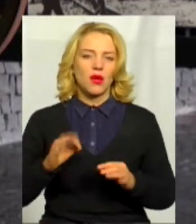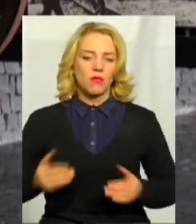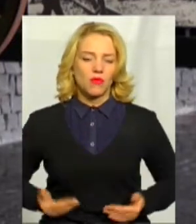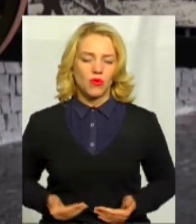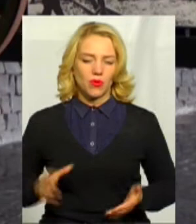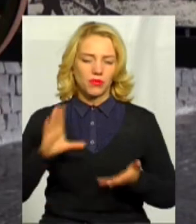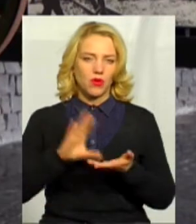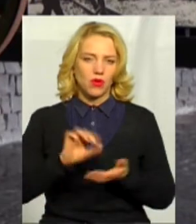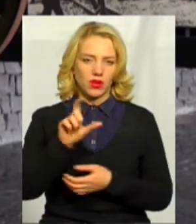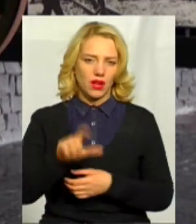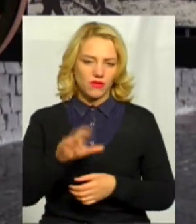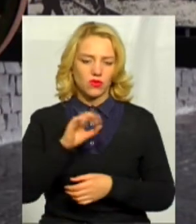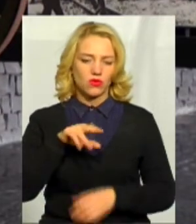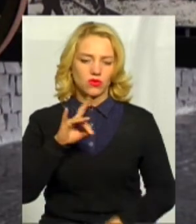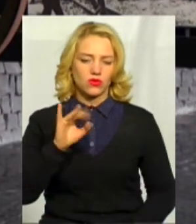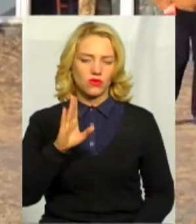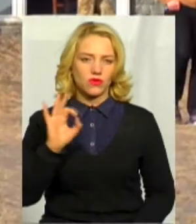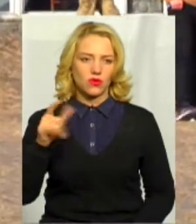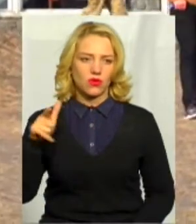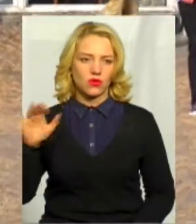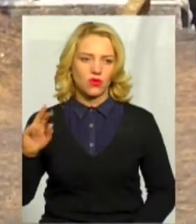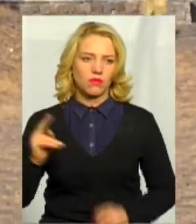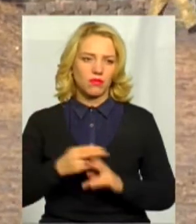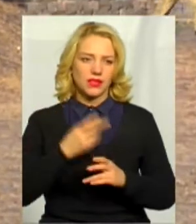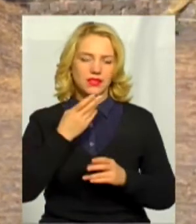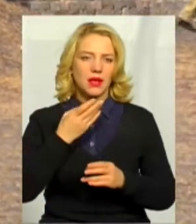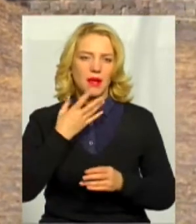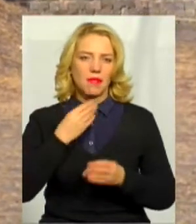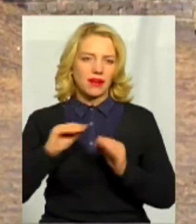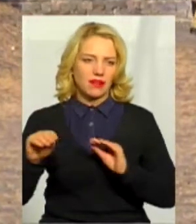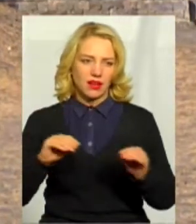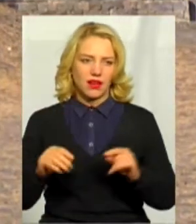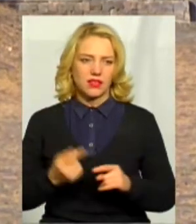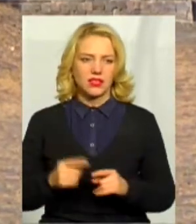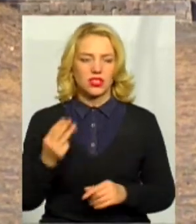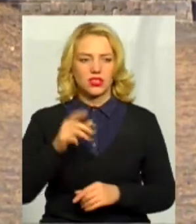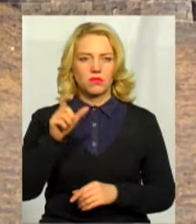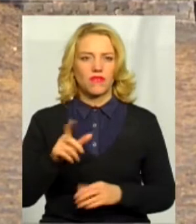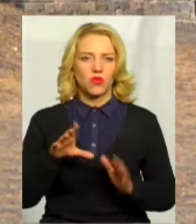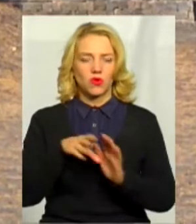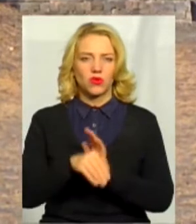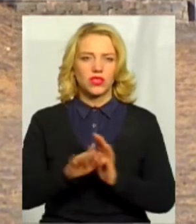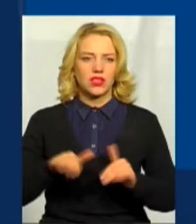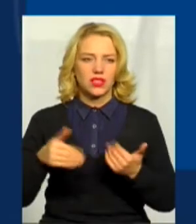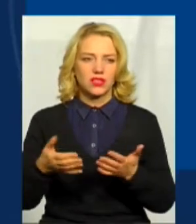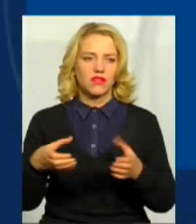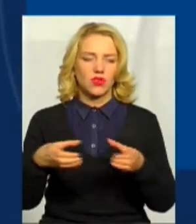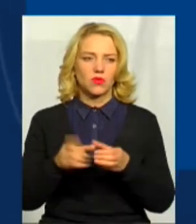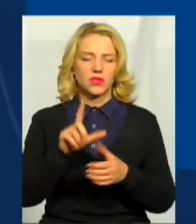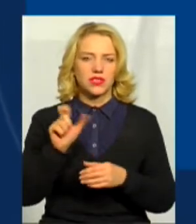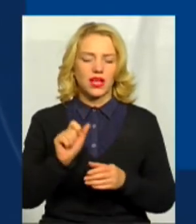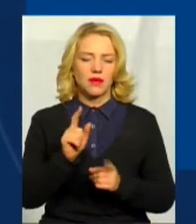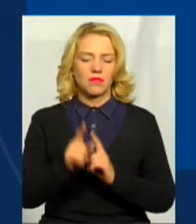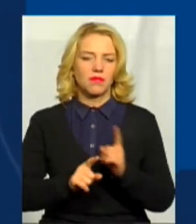Островського, без прикрас і фальсифікації, і міфів. Шепотівчанин Юрій Вахоцький входить до ініціативної групи за перейменування. Потрібно